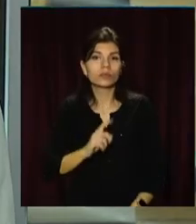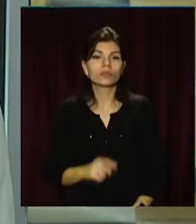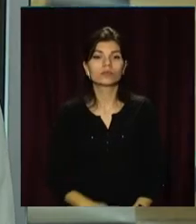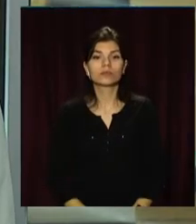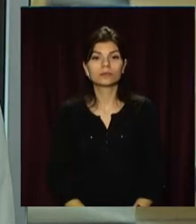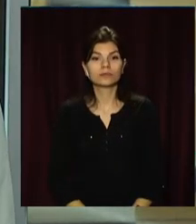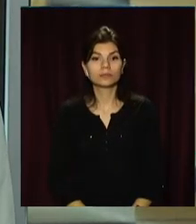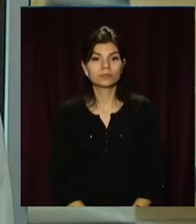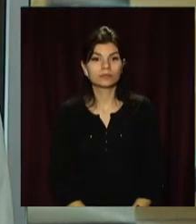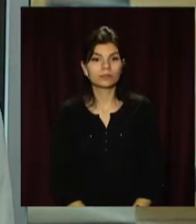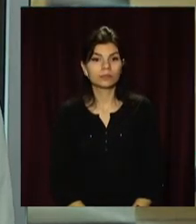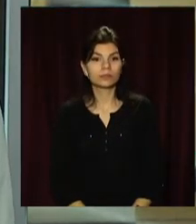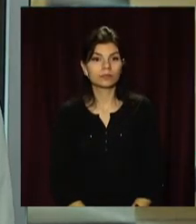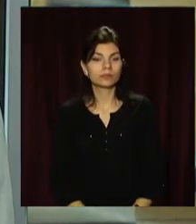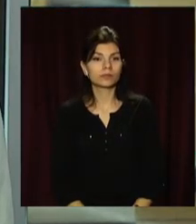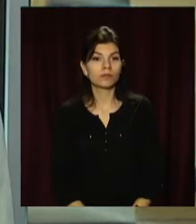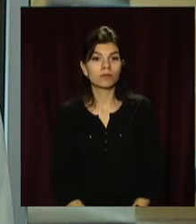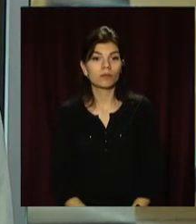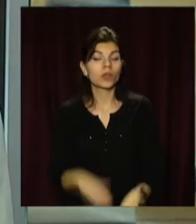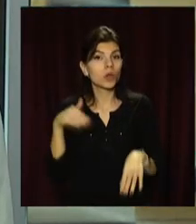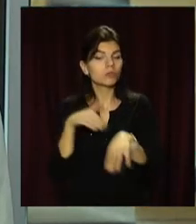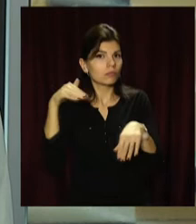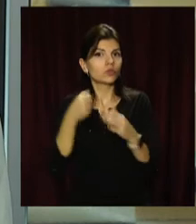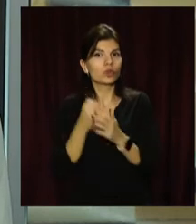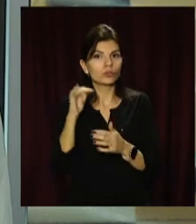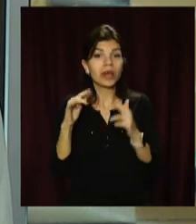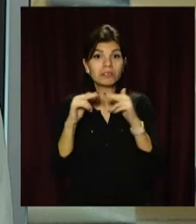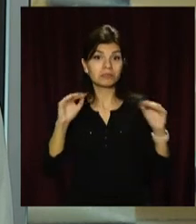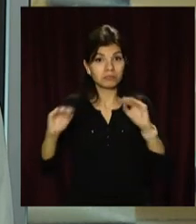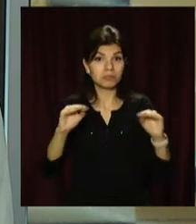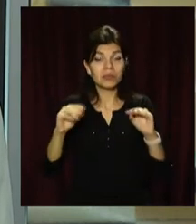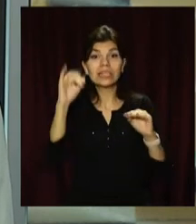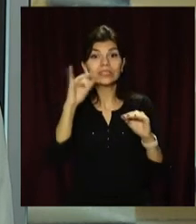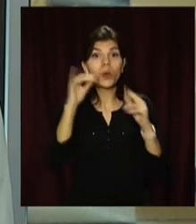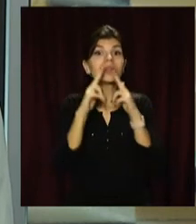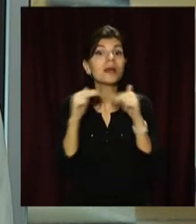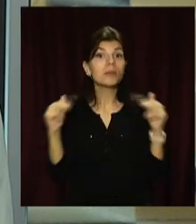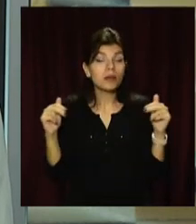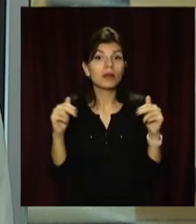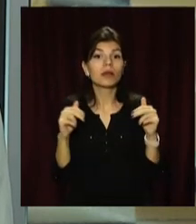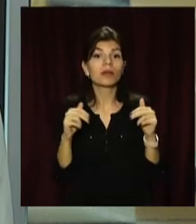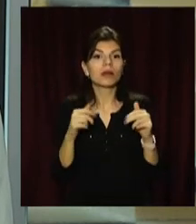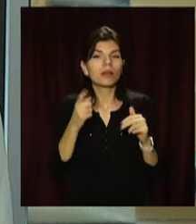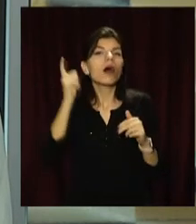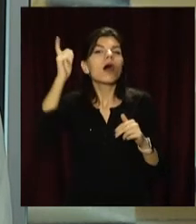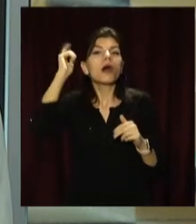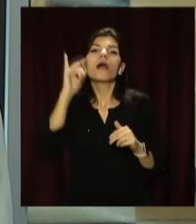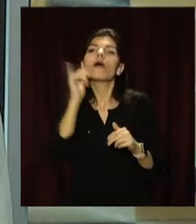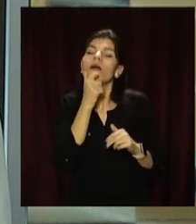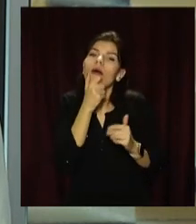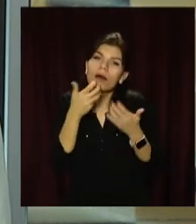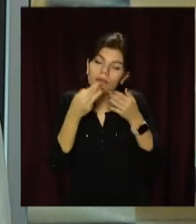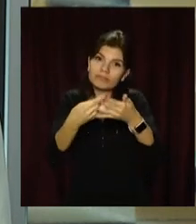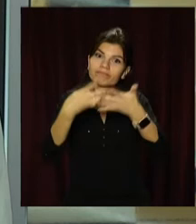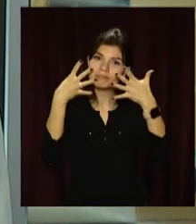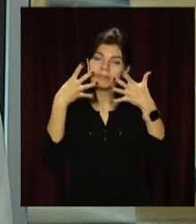Дотик до історії. У Дніпрі облаштували музей історії Дніпра. Поринутою давнену допомагають інтерактивні інсталяції, а й до експонатів можна